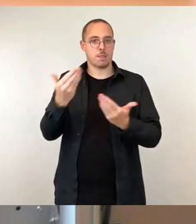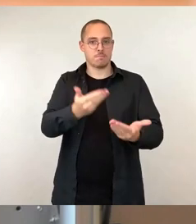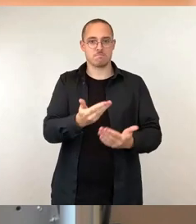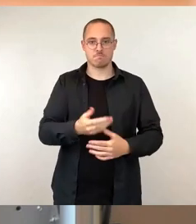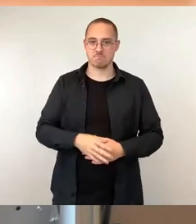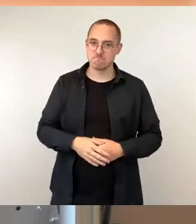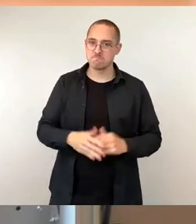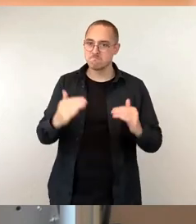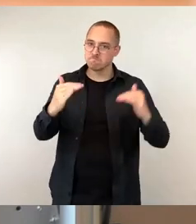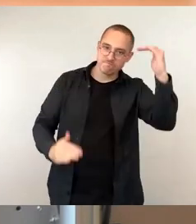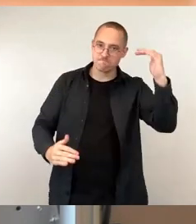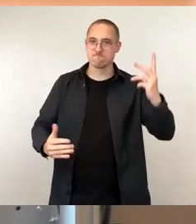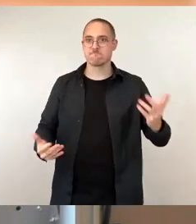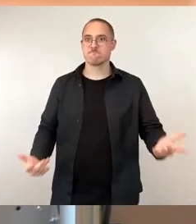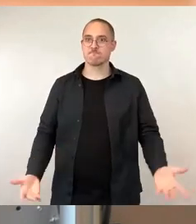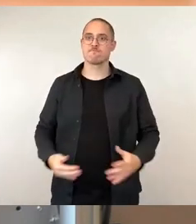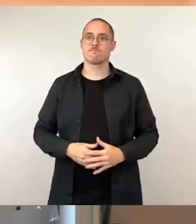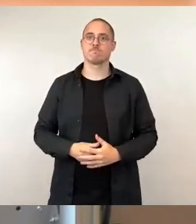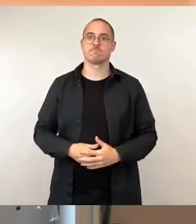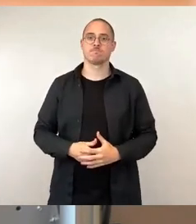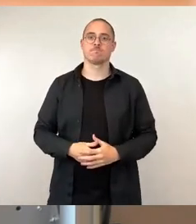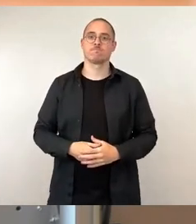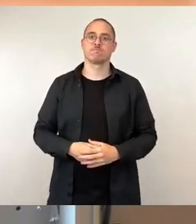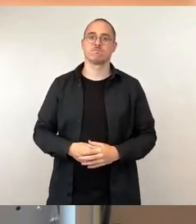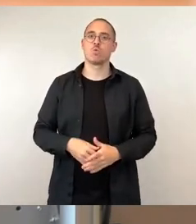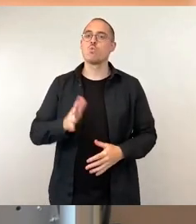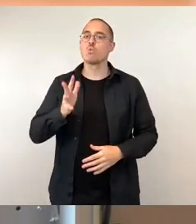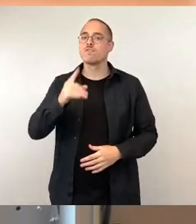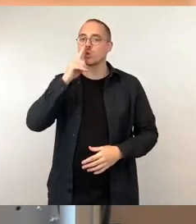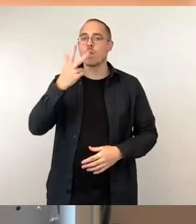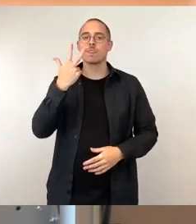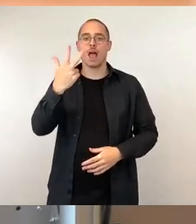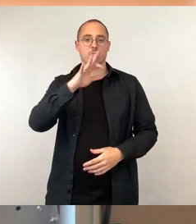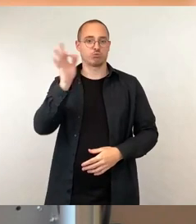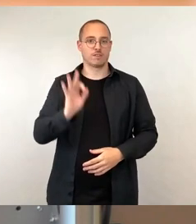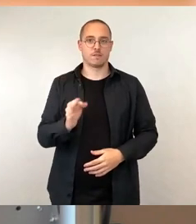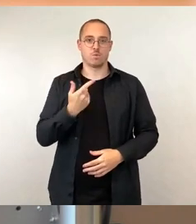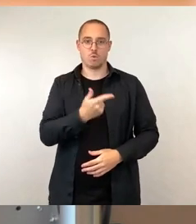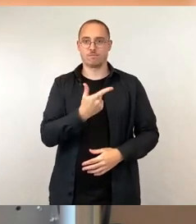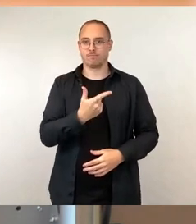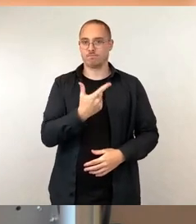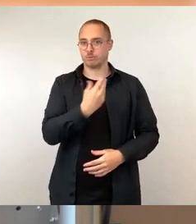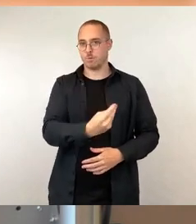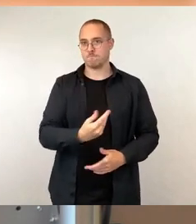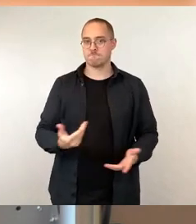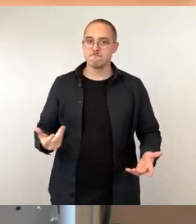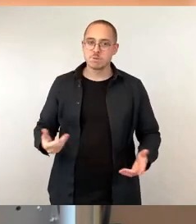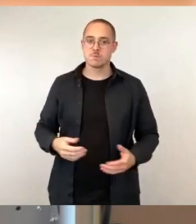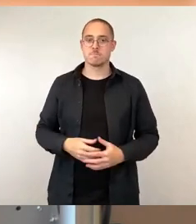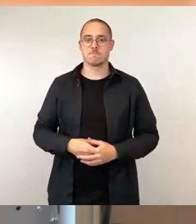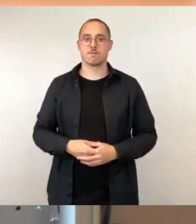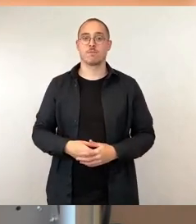142 Arbeitsgelegenheiten, das sind ungefähr 3% aller Leistungsempfänger. Frau Kaufmann hat in der Sächsischen Zeitung gesagt, der